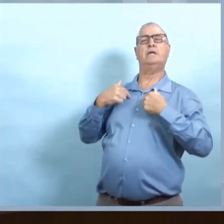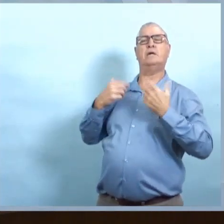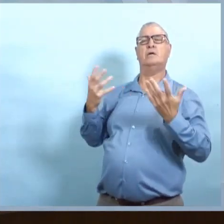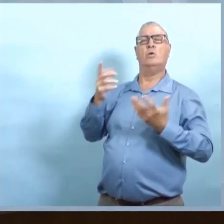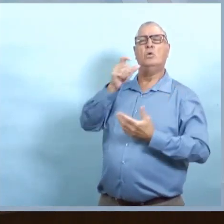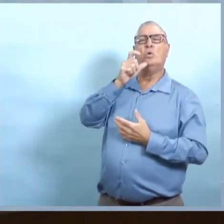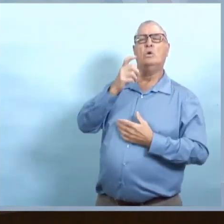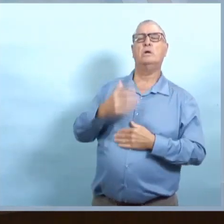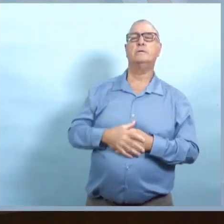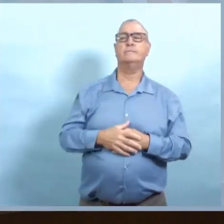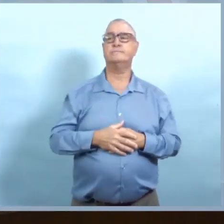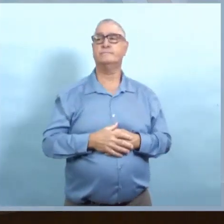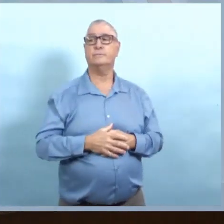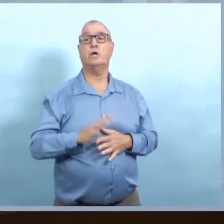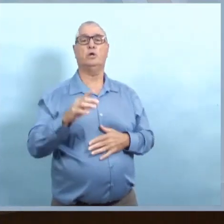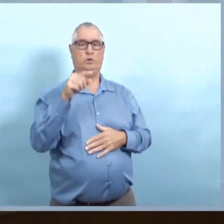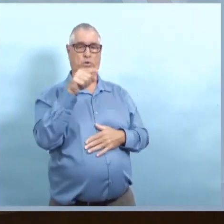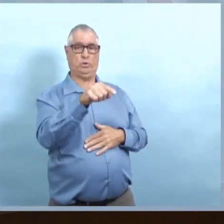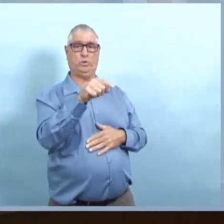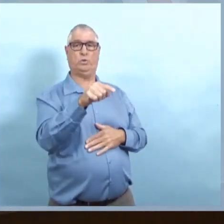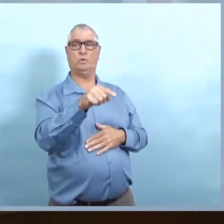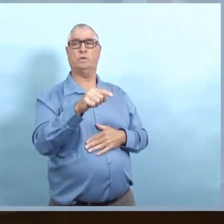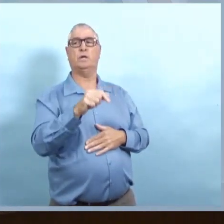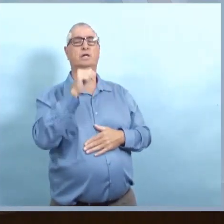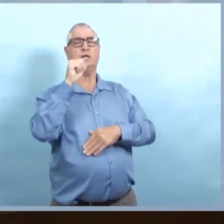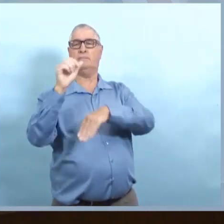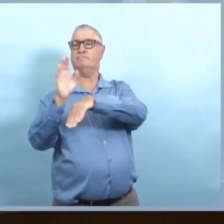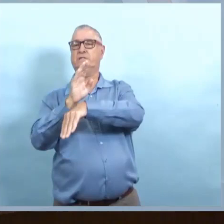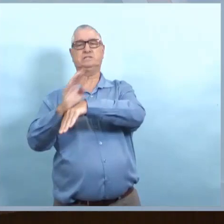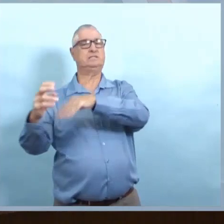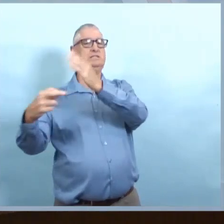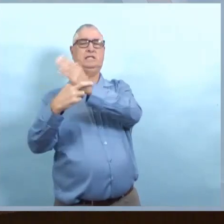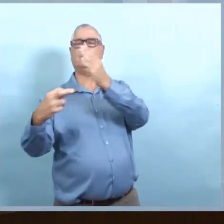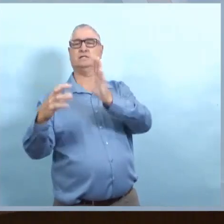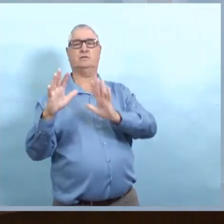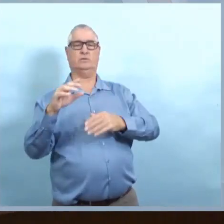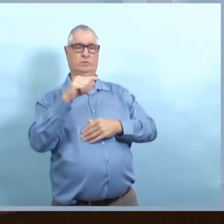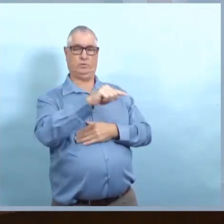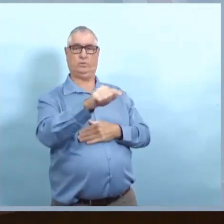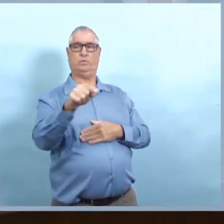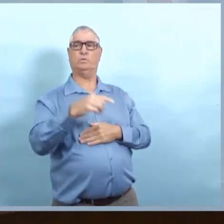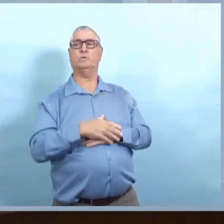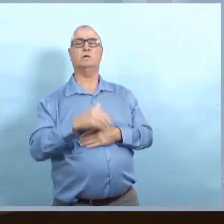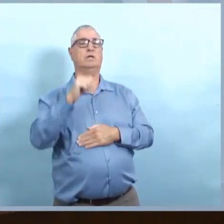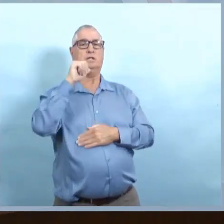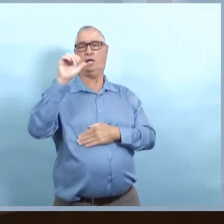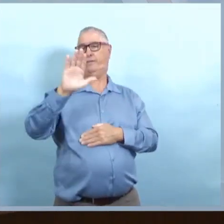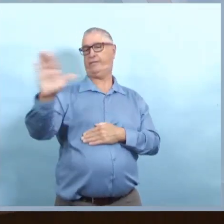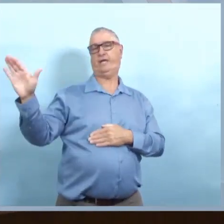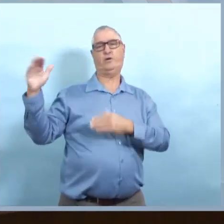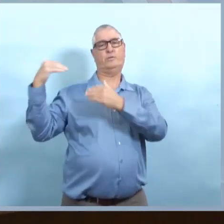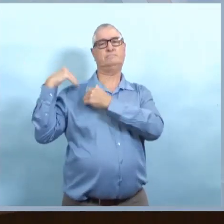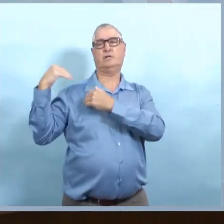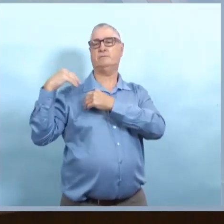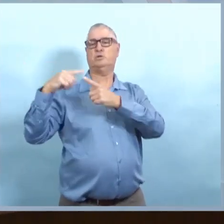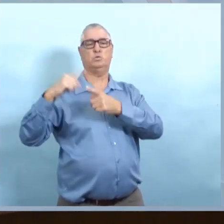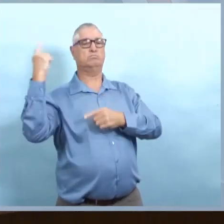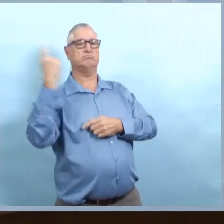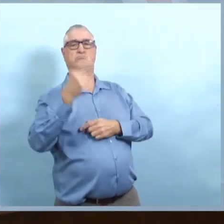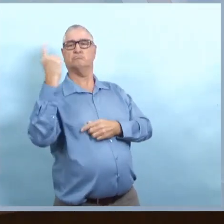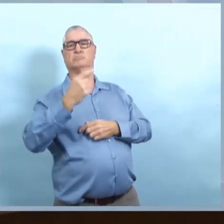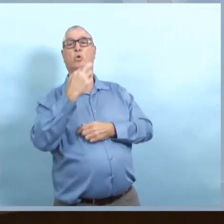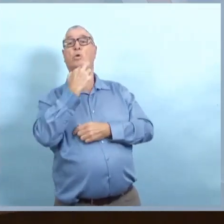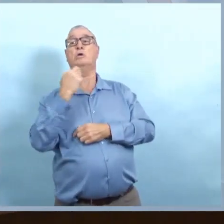et il y a un agent d'application dans les parages, qui est-ce qui reçoit l'amende? Est-ce que c'est le client ou le